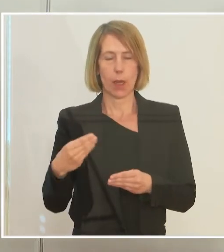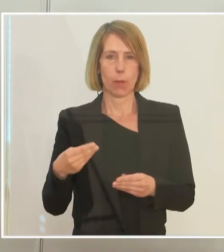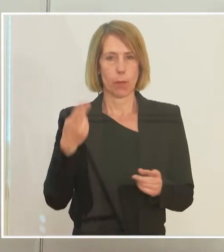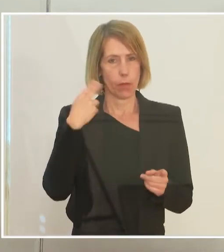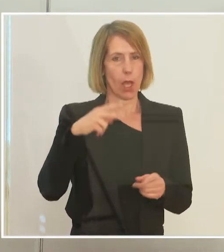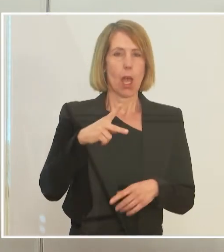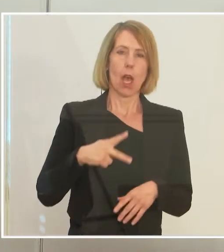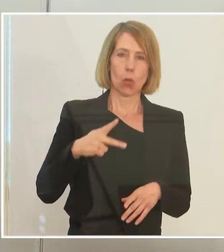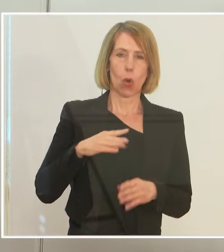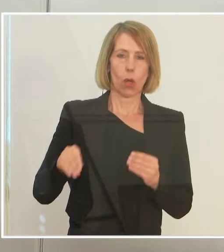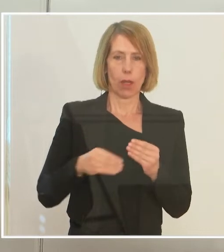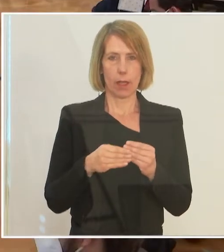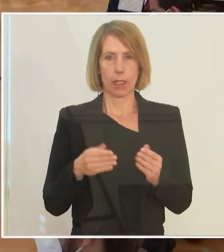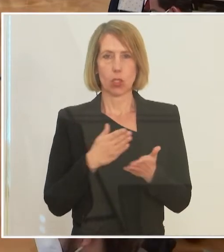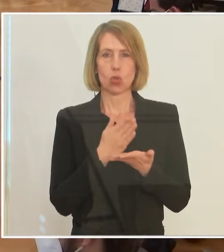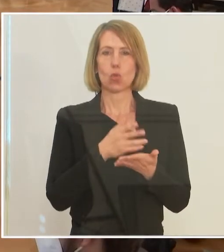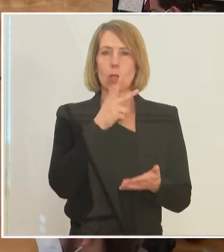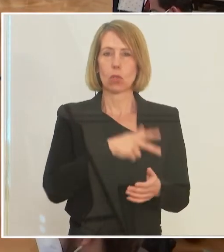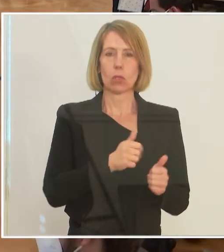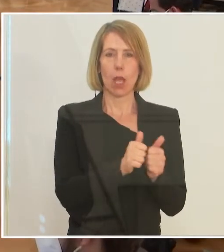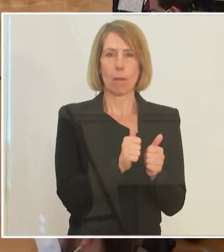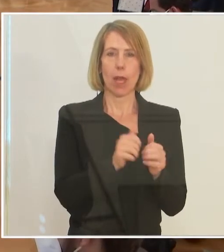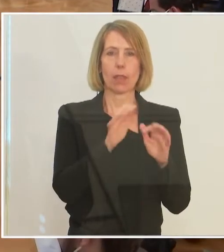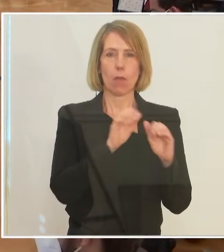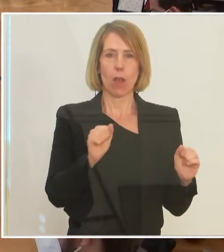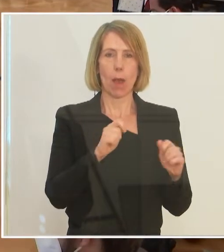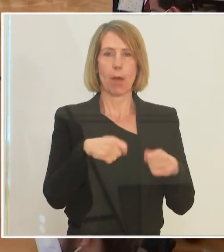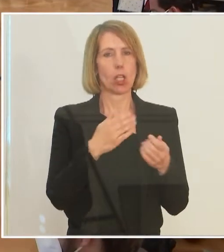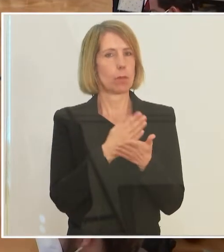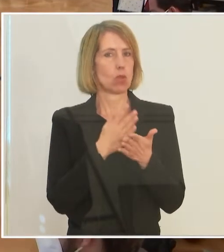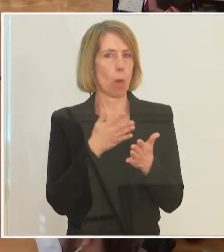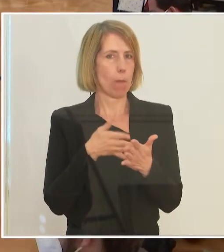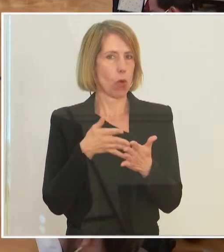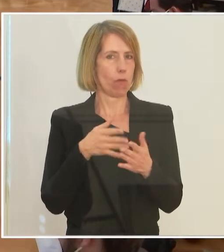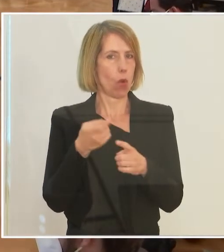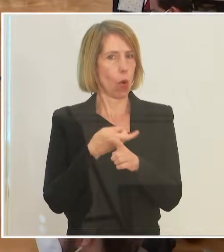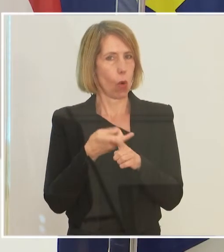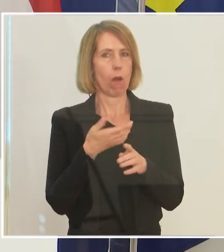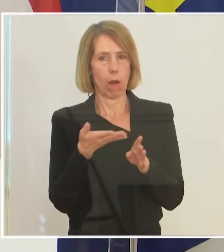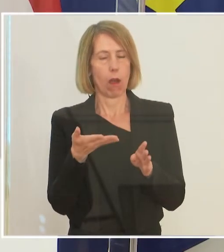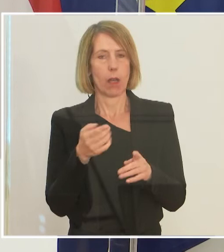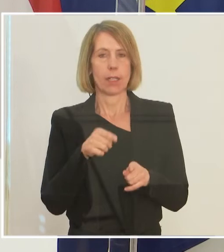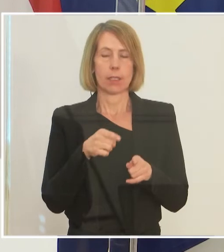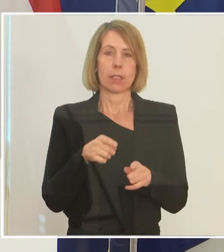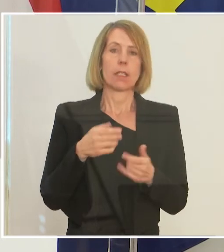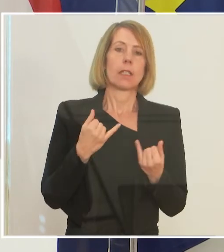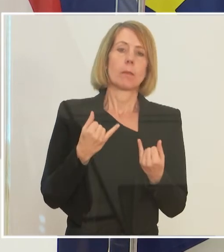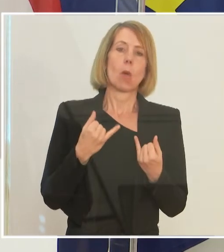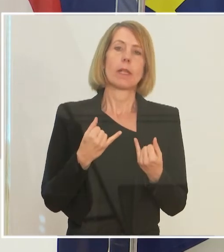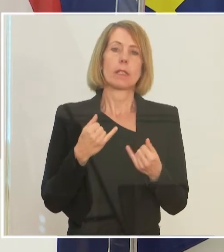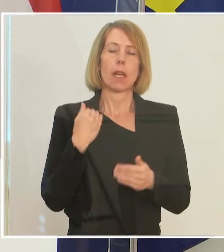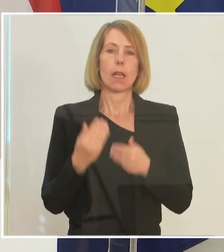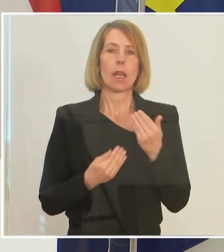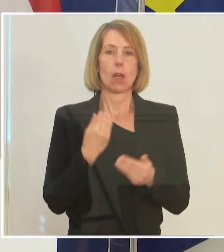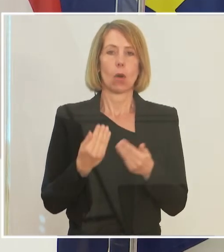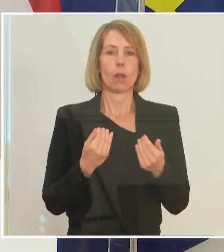also es gibt ja jetzt schon durch die Sozialpartner in der Sozialpartnervereinbarung diese Prüfung, die ist aber natürlich sehr, wie soll man sagen, die läuft